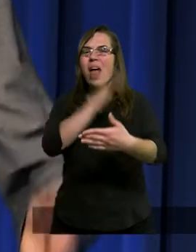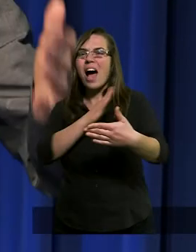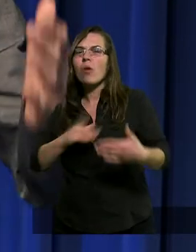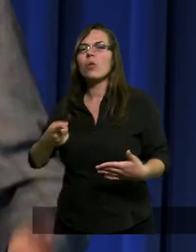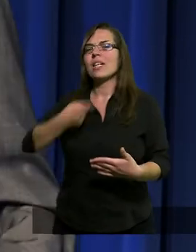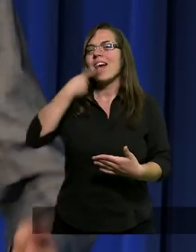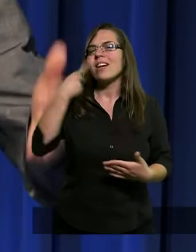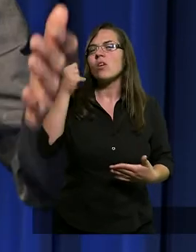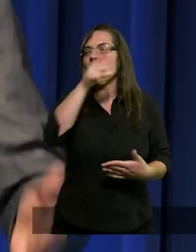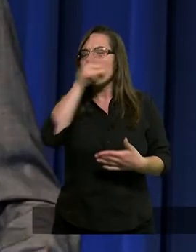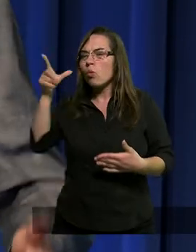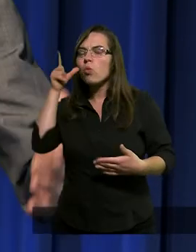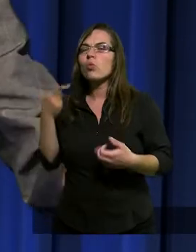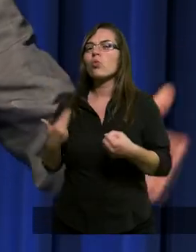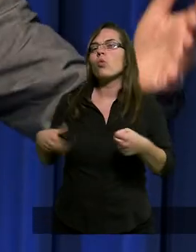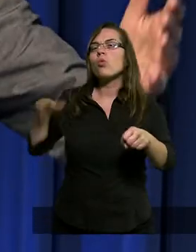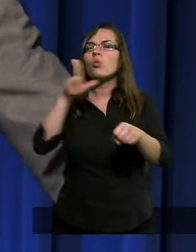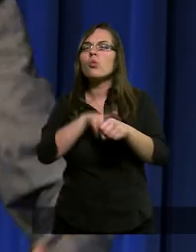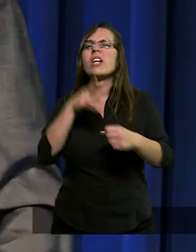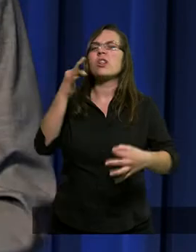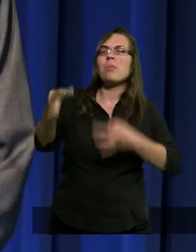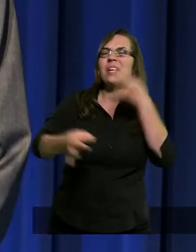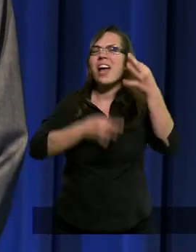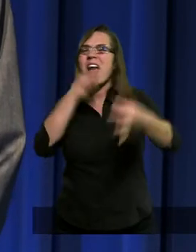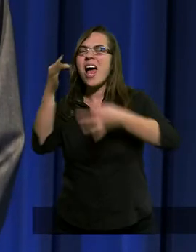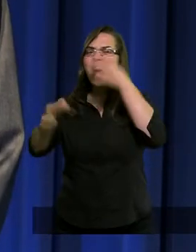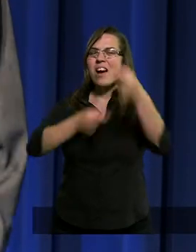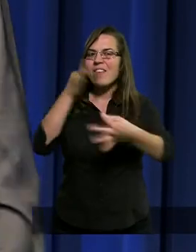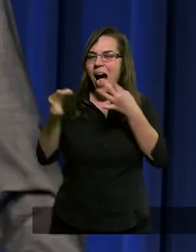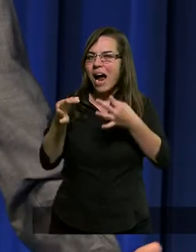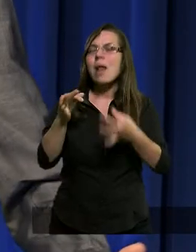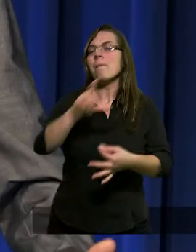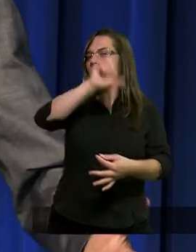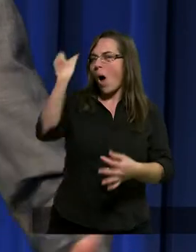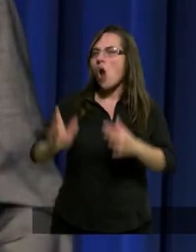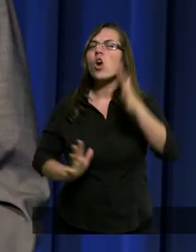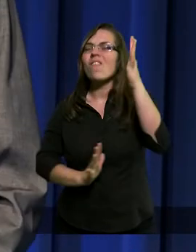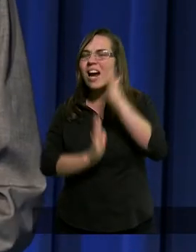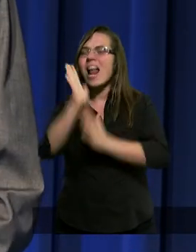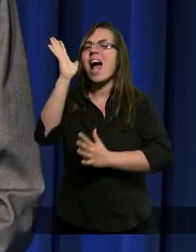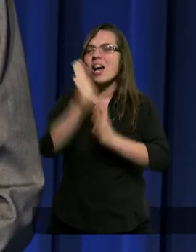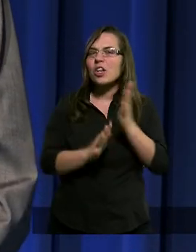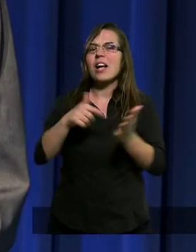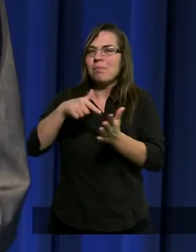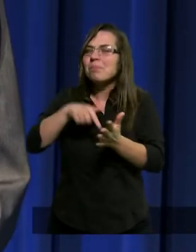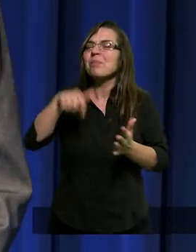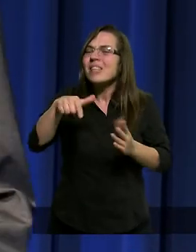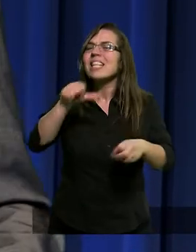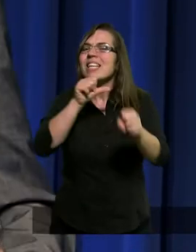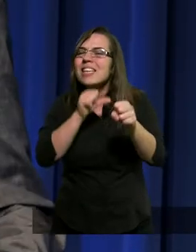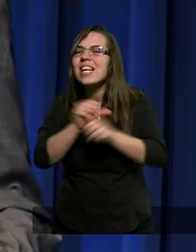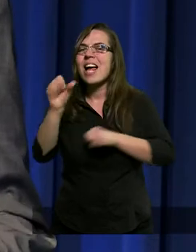narodu, języka, ludu, którzy śpiewali. I Podkowa Leśna jest takim